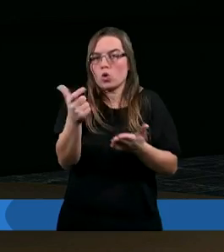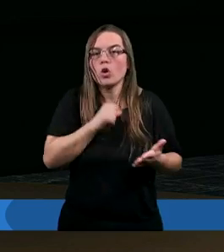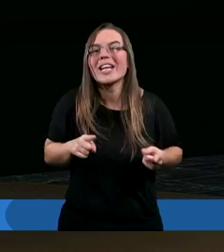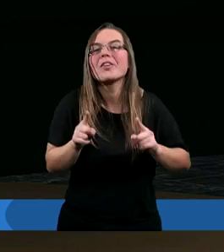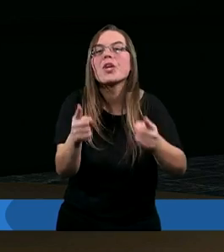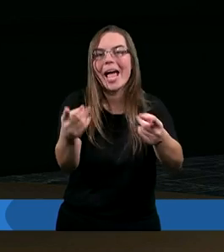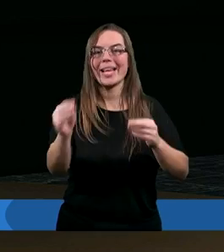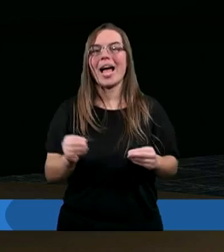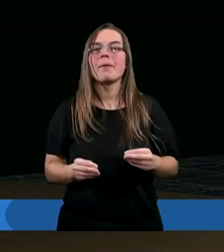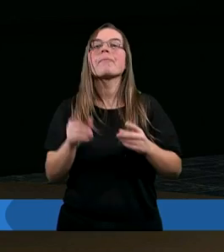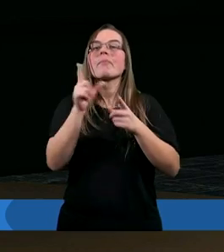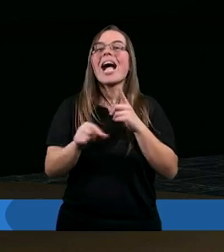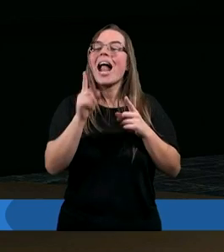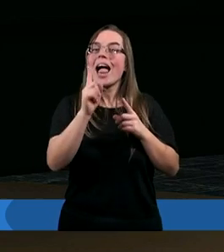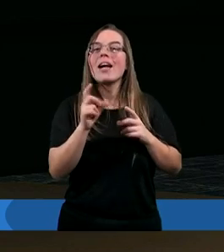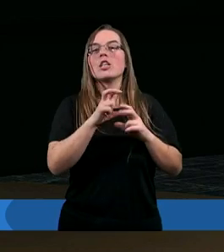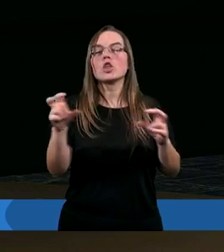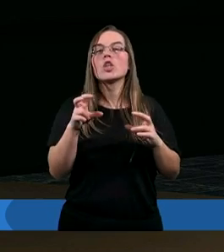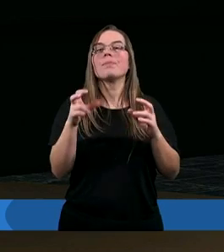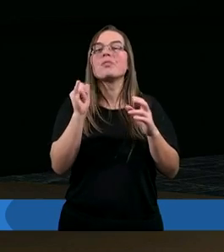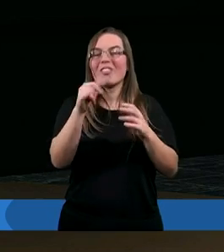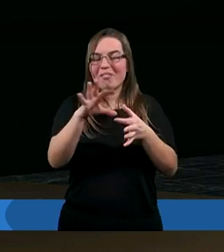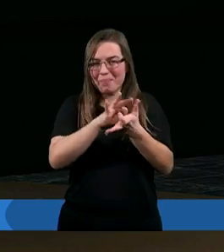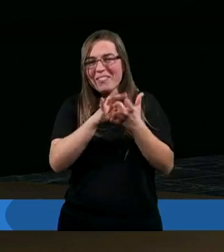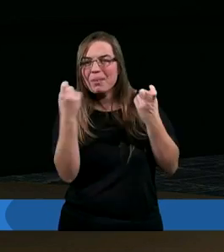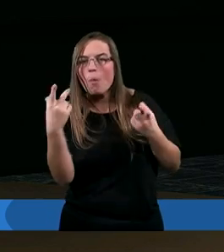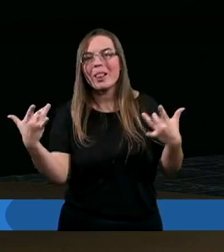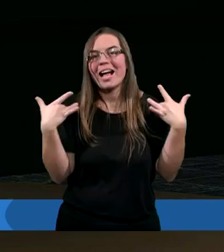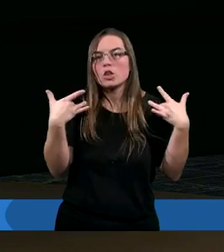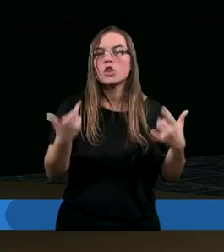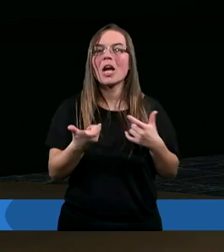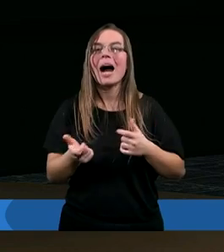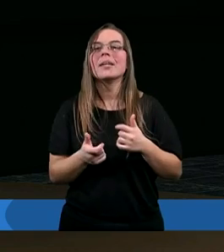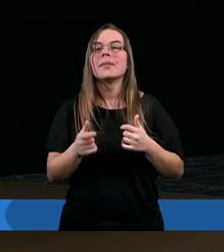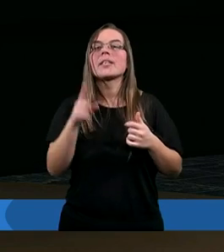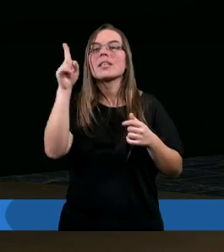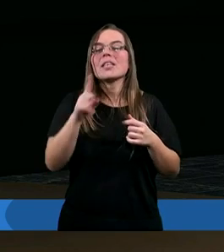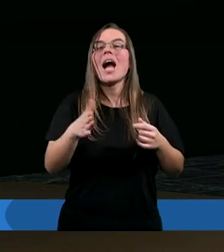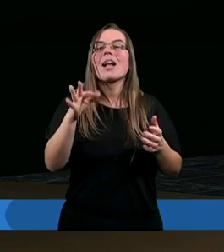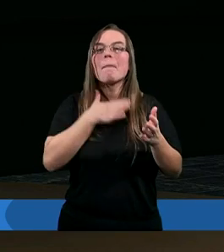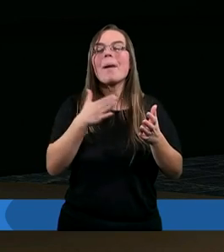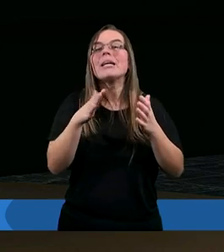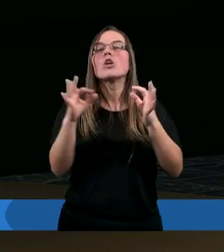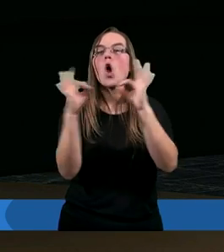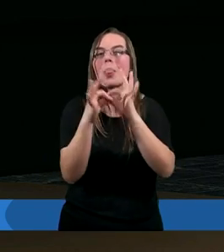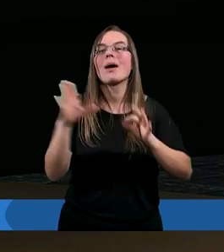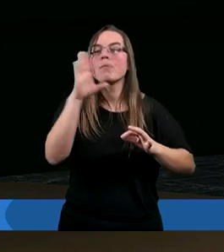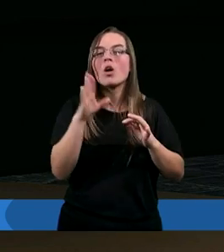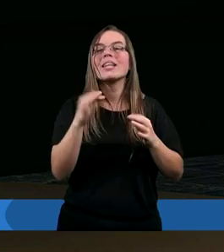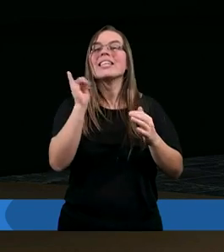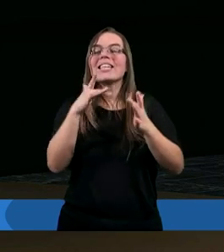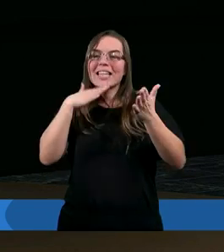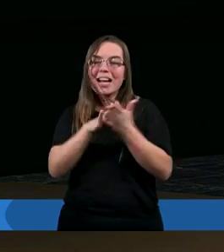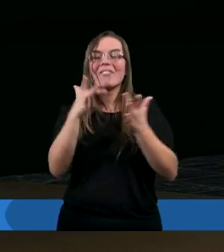dzieje ale w tych spokojnych momentach życia mieć na tyle mocny kontakt z Bogiem i na tyle